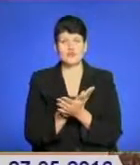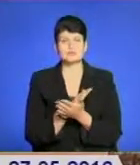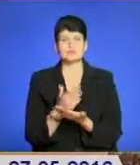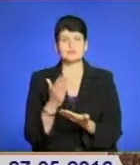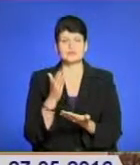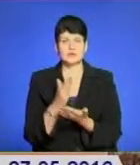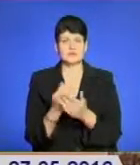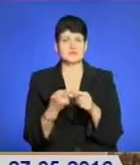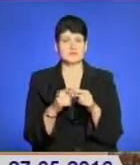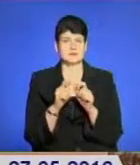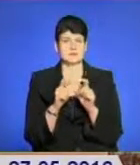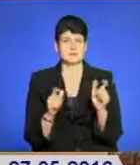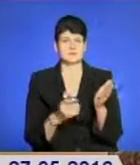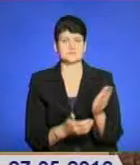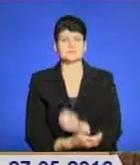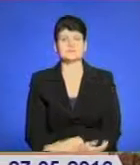у цьому закладі.